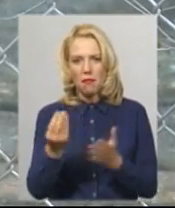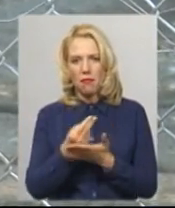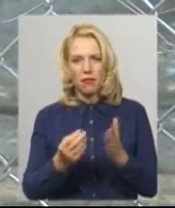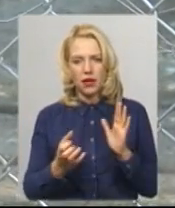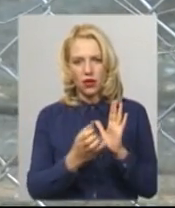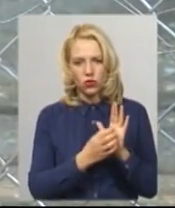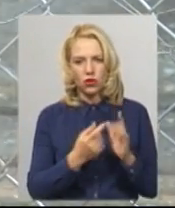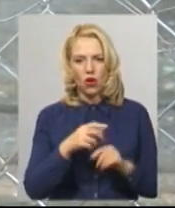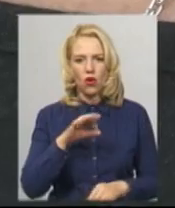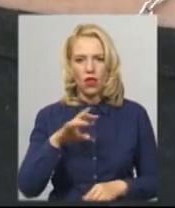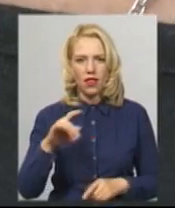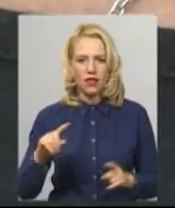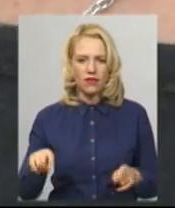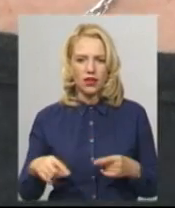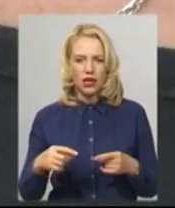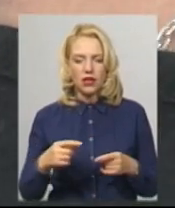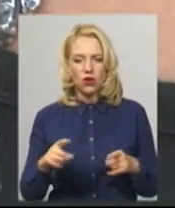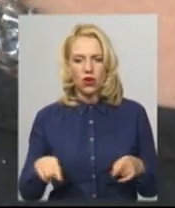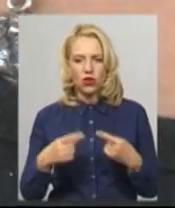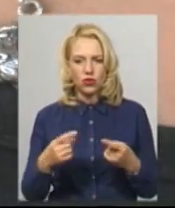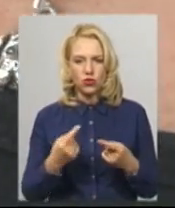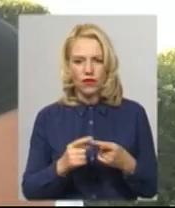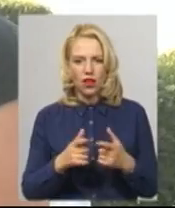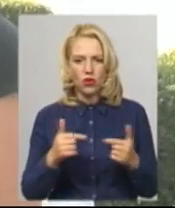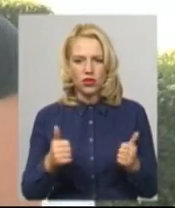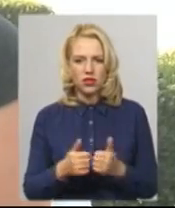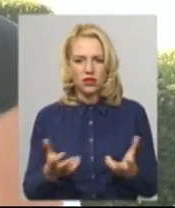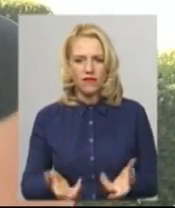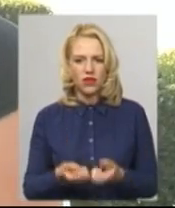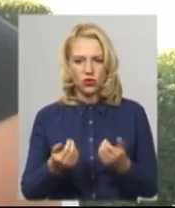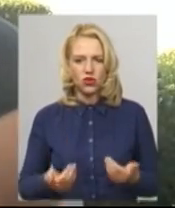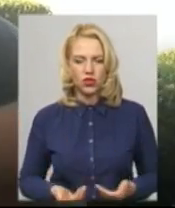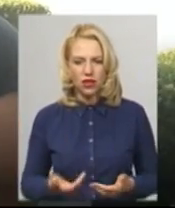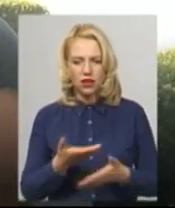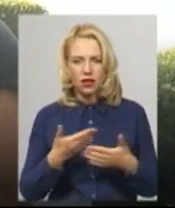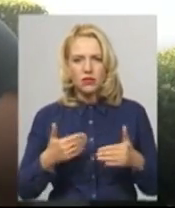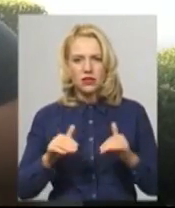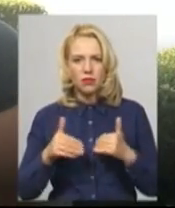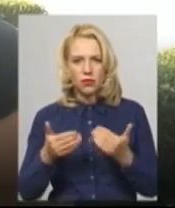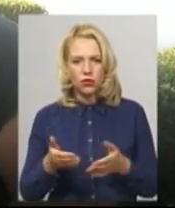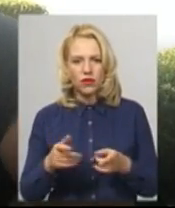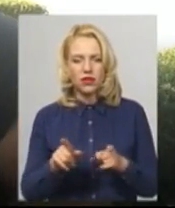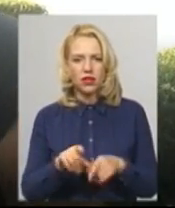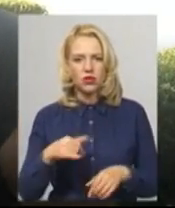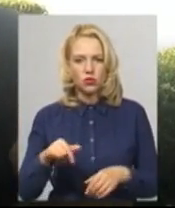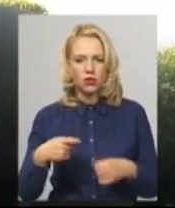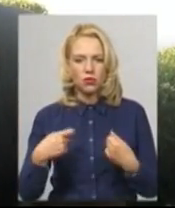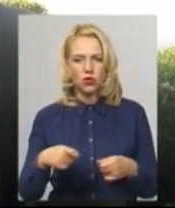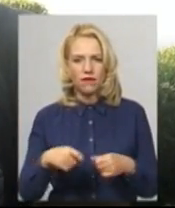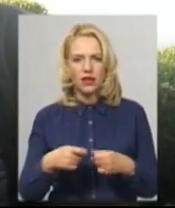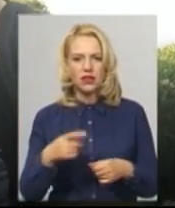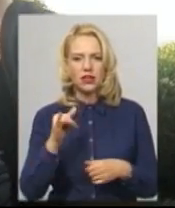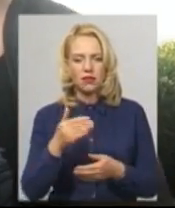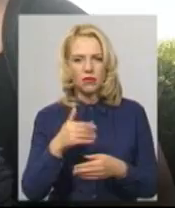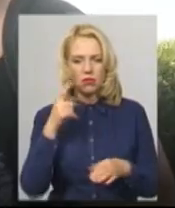організацію захисту тварин «Врятуй життя». Сьогодні вона – її керівник. «Нам запропонували такі сумки продавати на ярмарку. І ми одразу